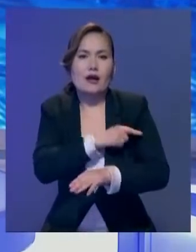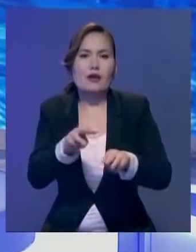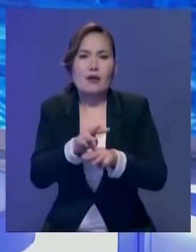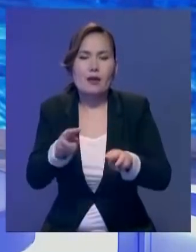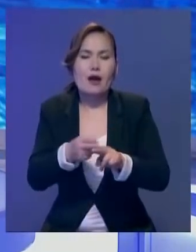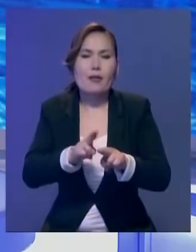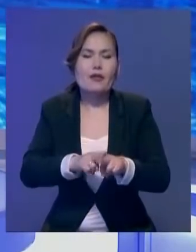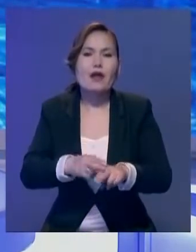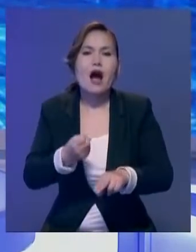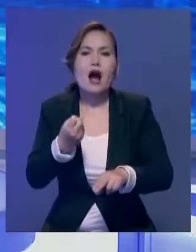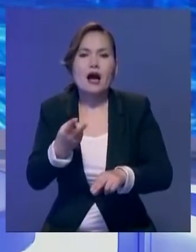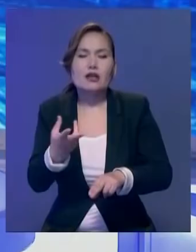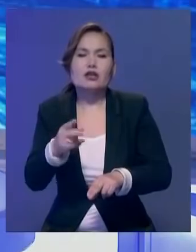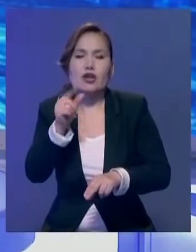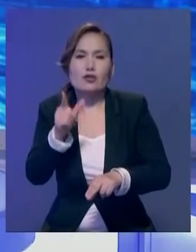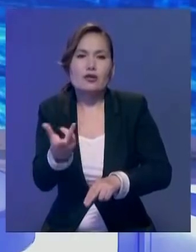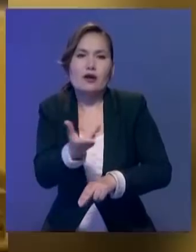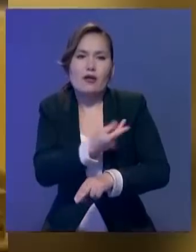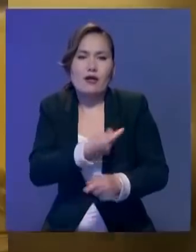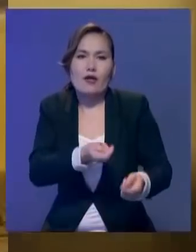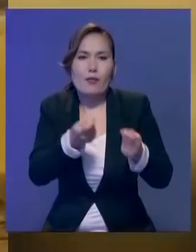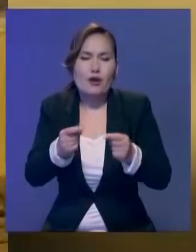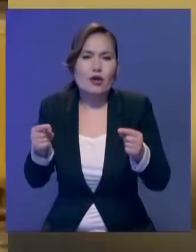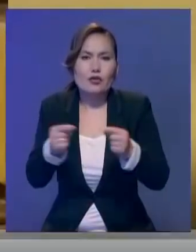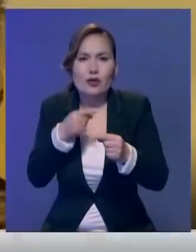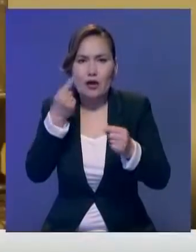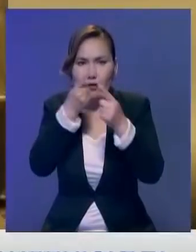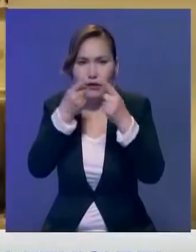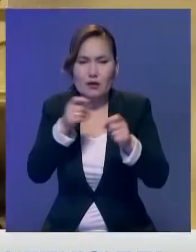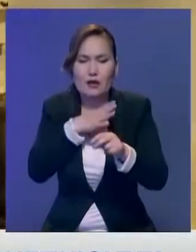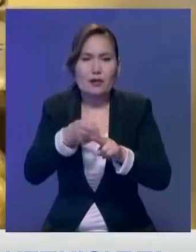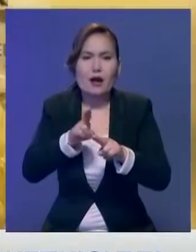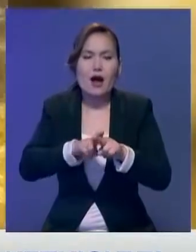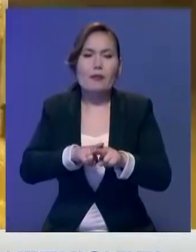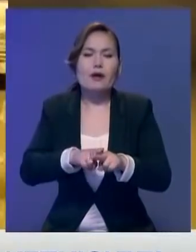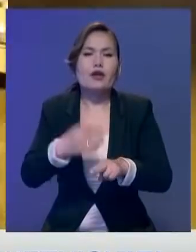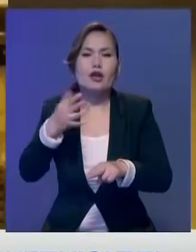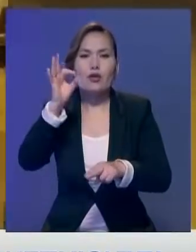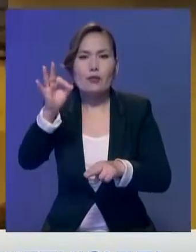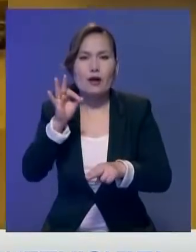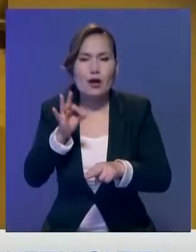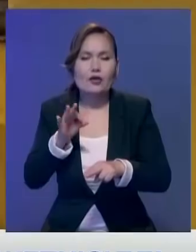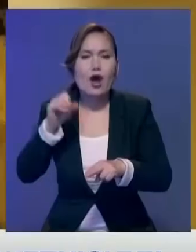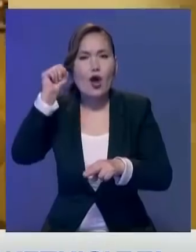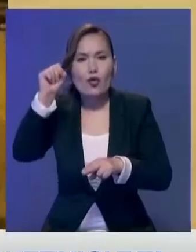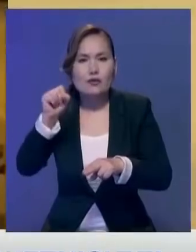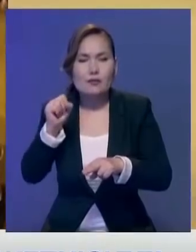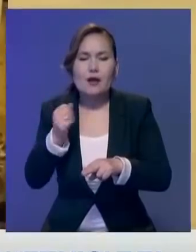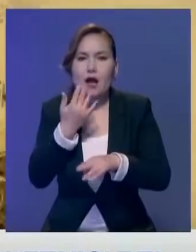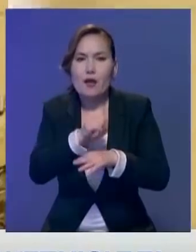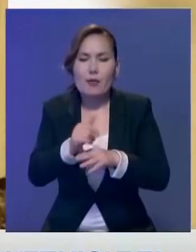министерлігі қанша доза вакцина жеткізілетіндігін жарияламады. Аныға екпенің жартысын өзбекстанға келуді